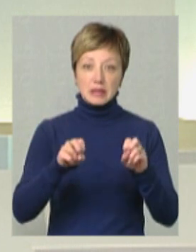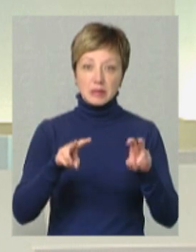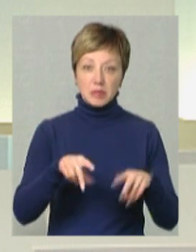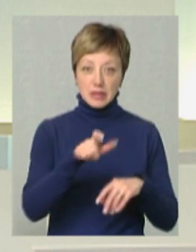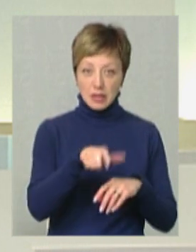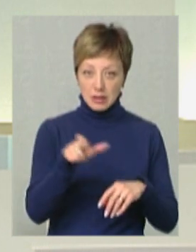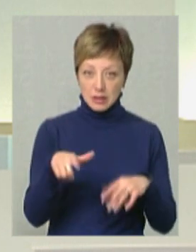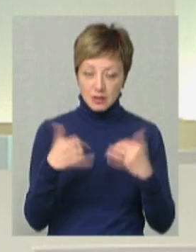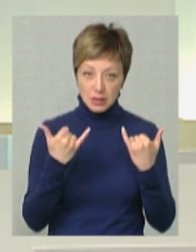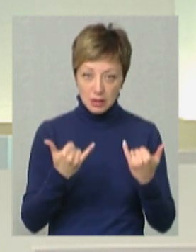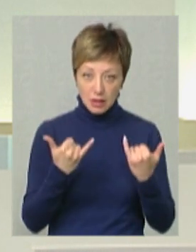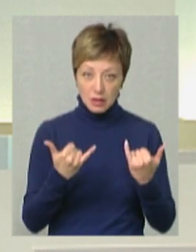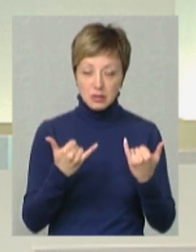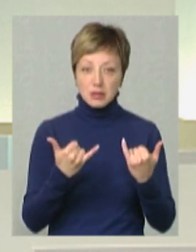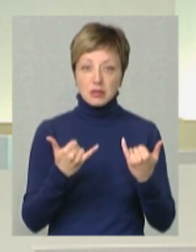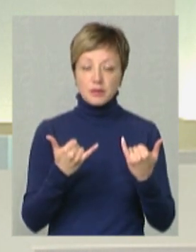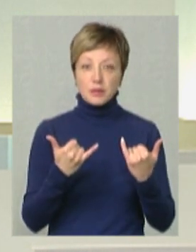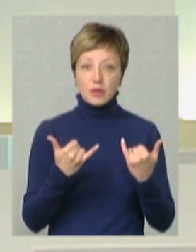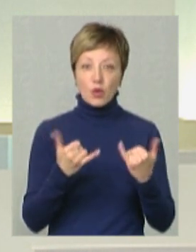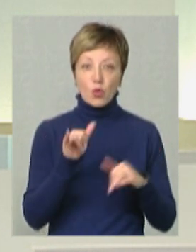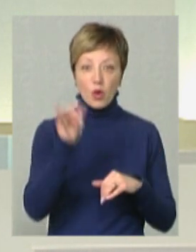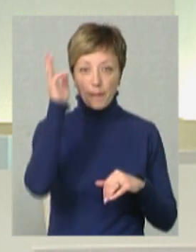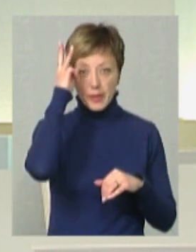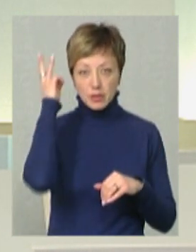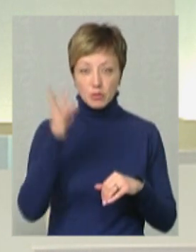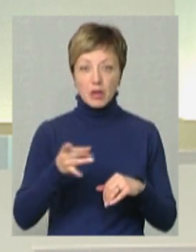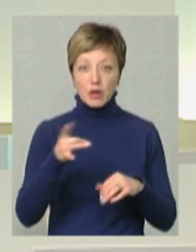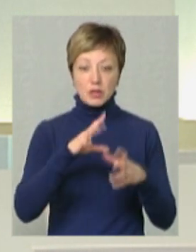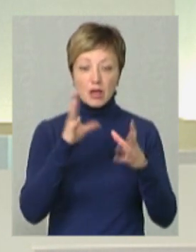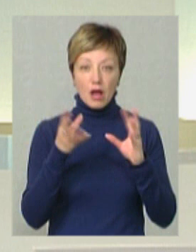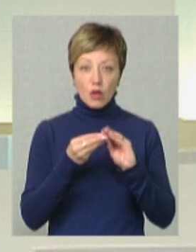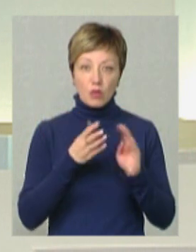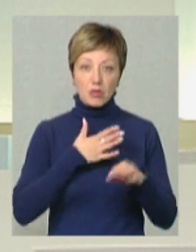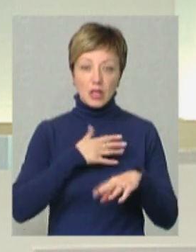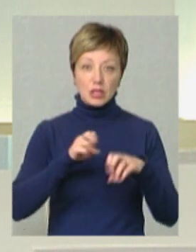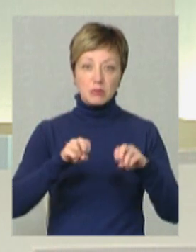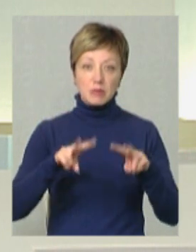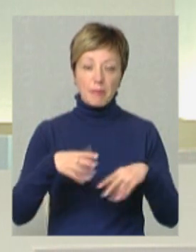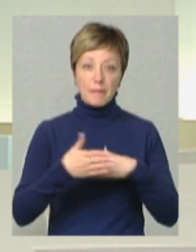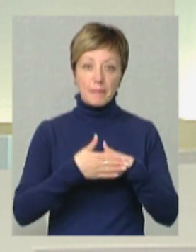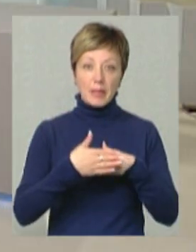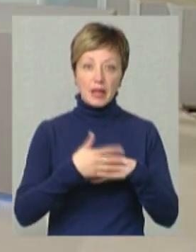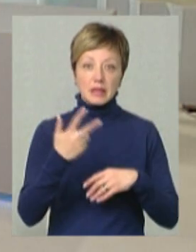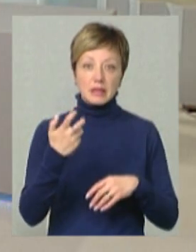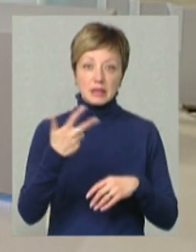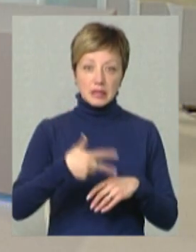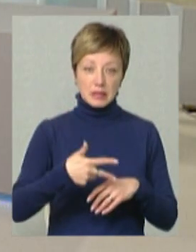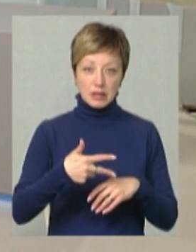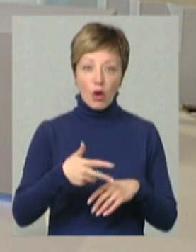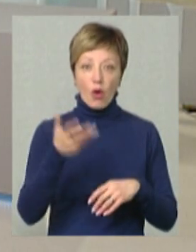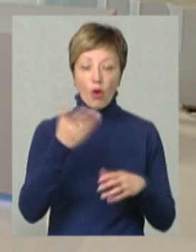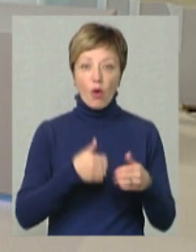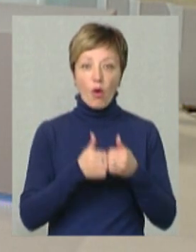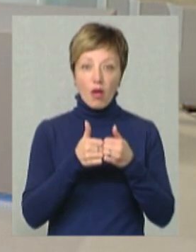Зараз наразі у Хмельницькому регіоні загалом наших спеціалістів більше 330. Тобто